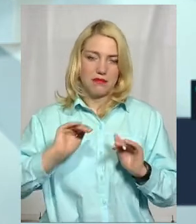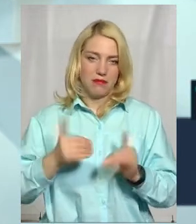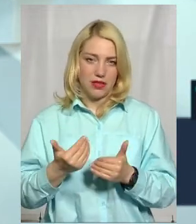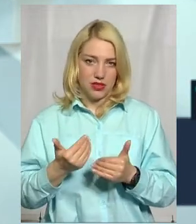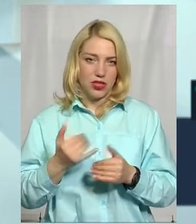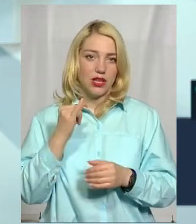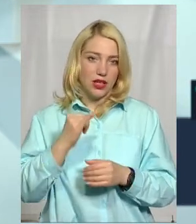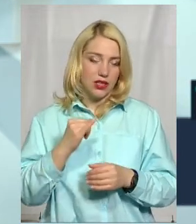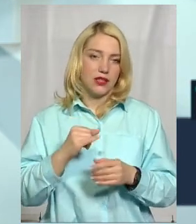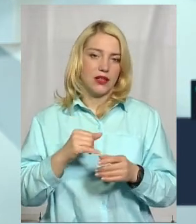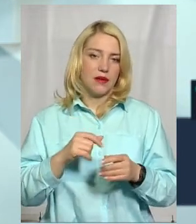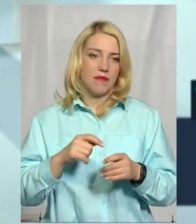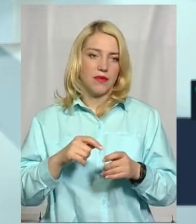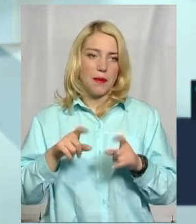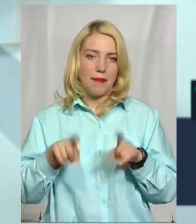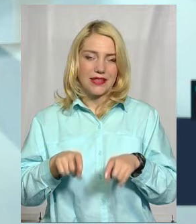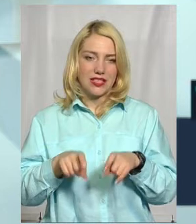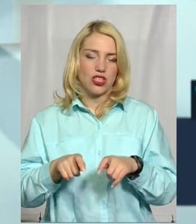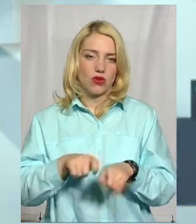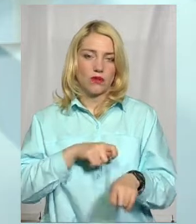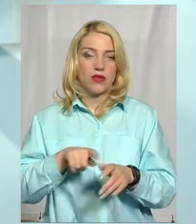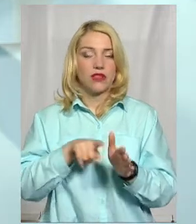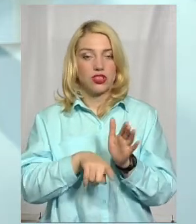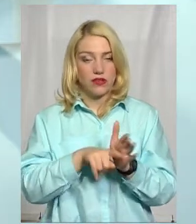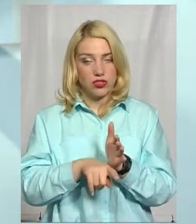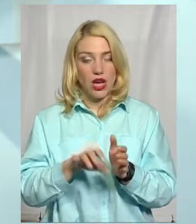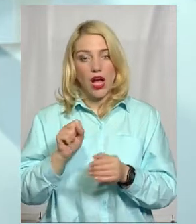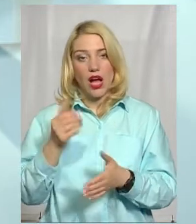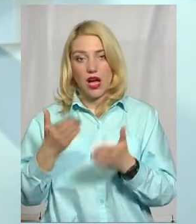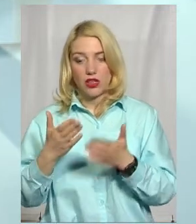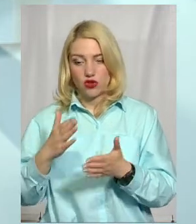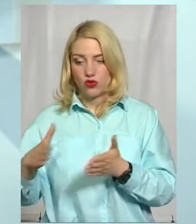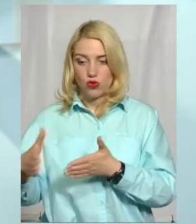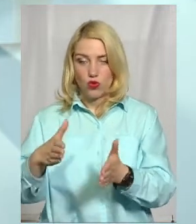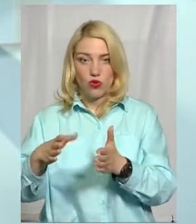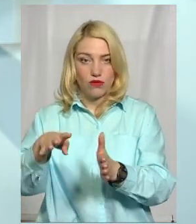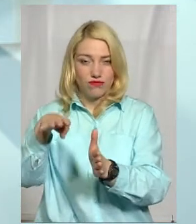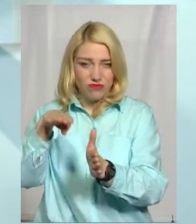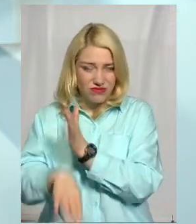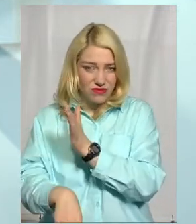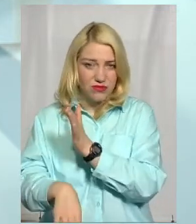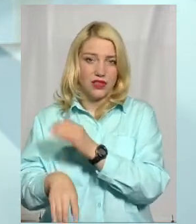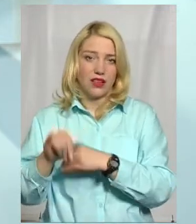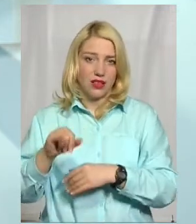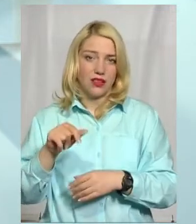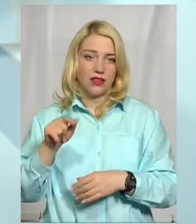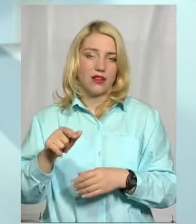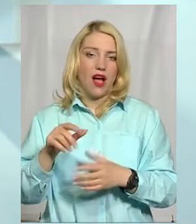відповідно, пасажирок кілометр дешевший. Якщо якість доріг гірша, відповідно,